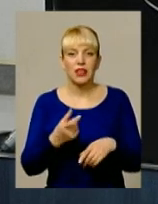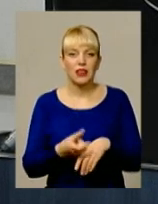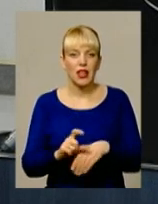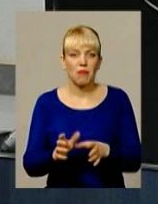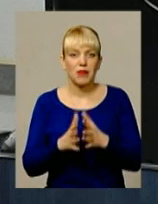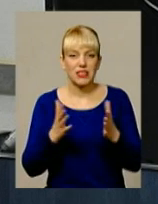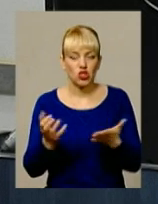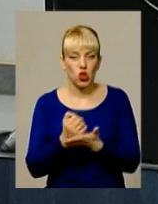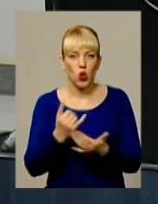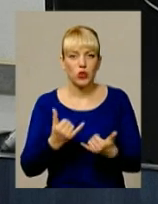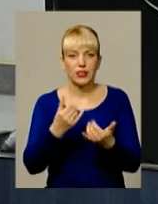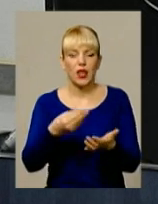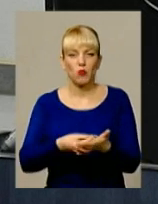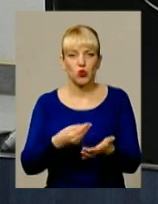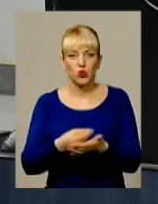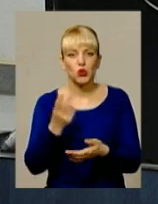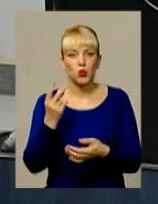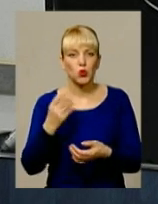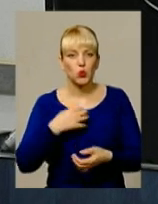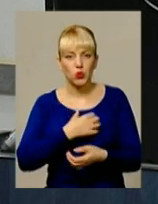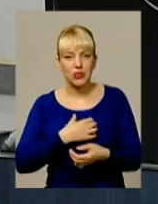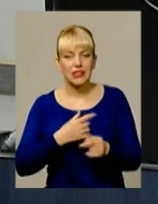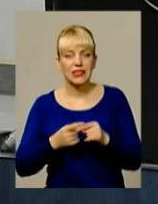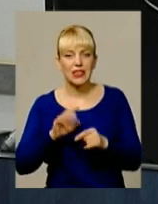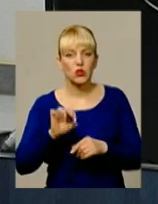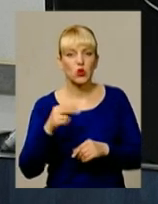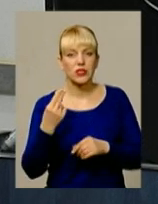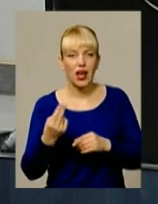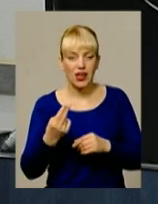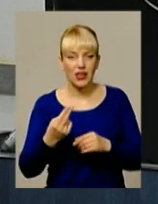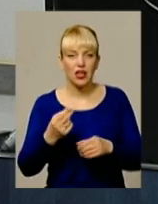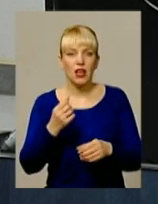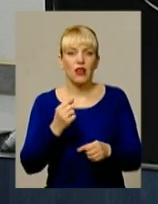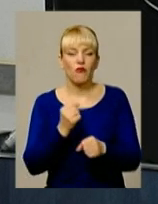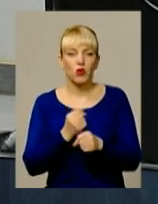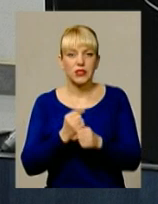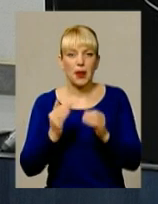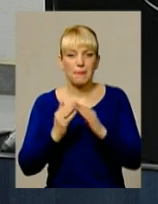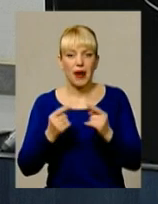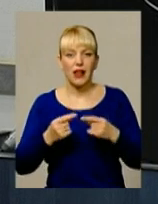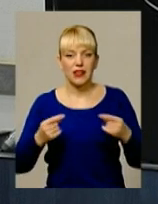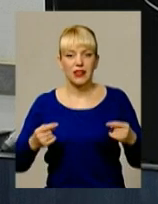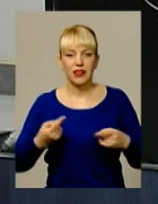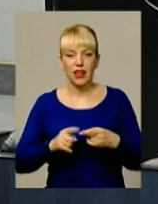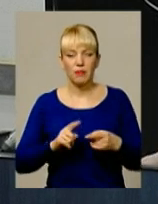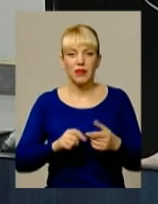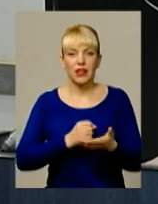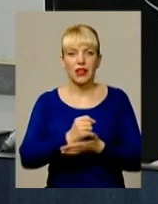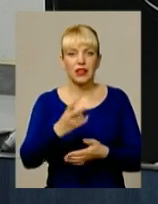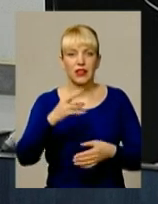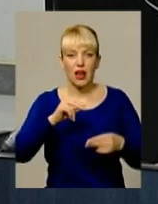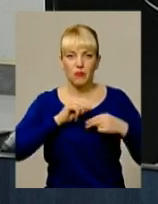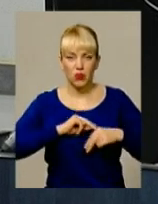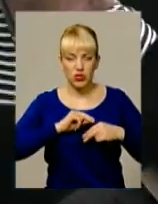доходи для бюджету. Другий критерій – це соціальна функція майна. Кандидат на посаду очільника управління